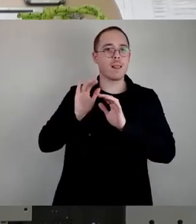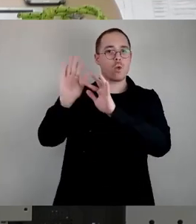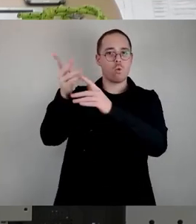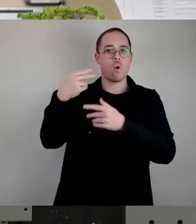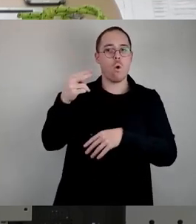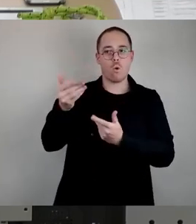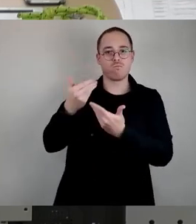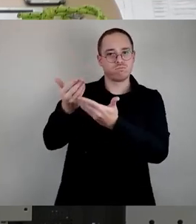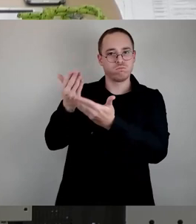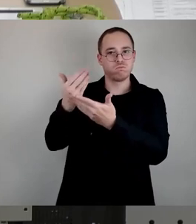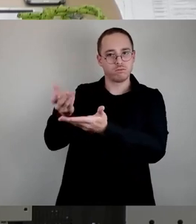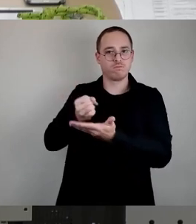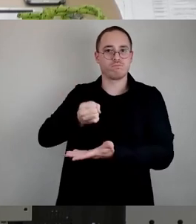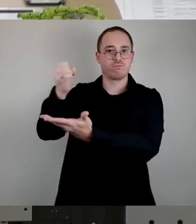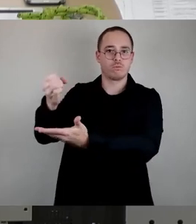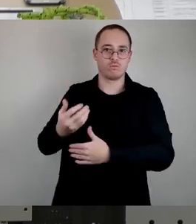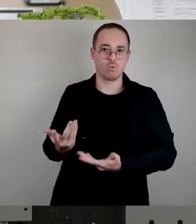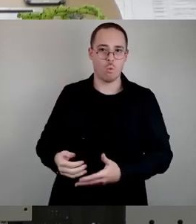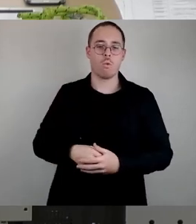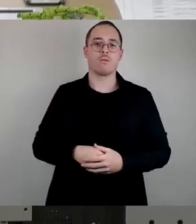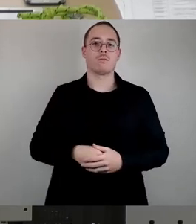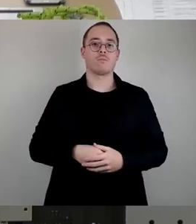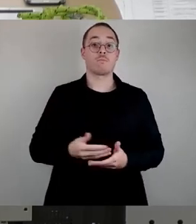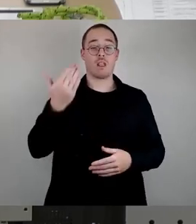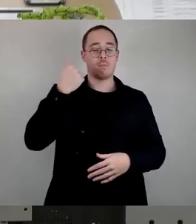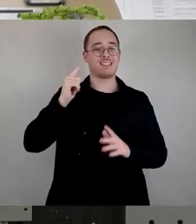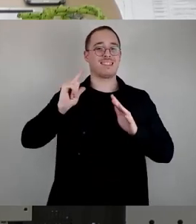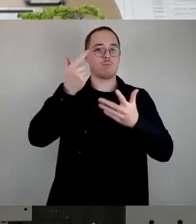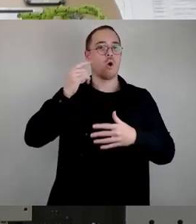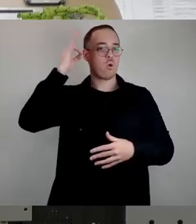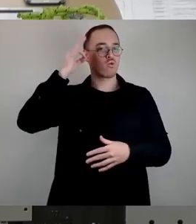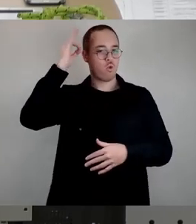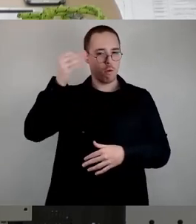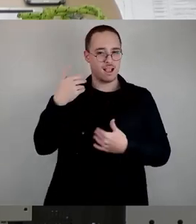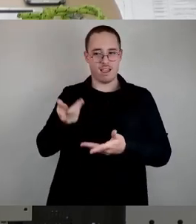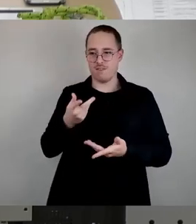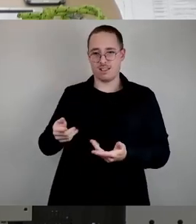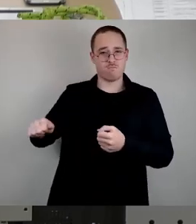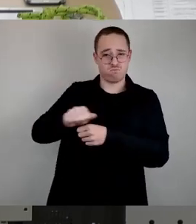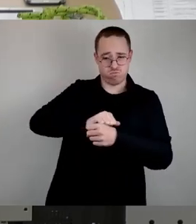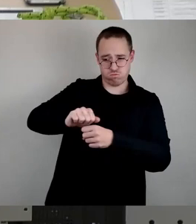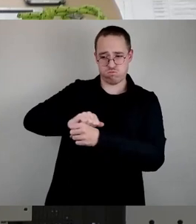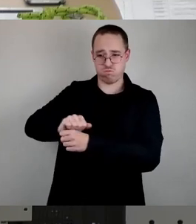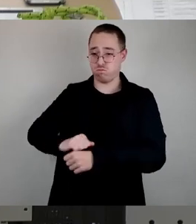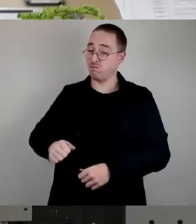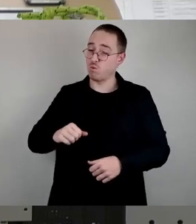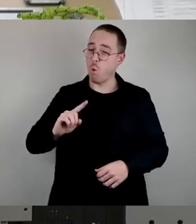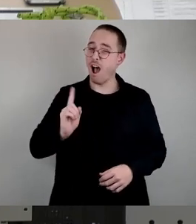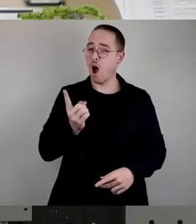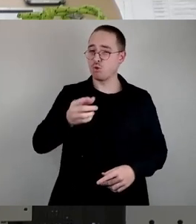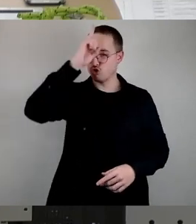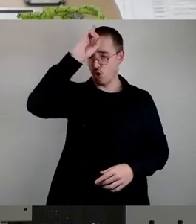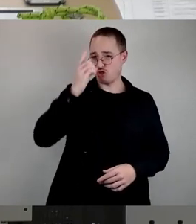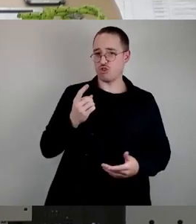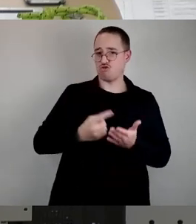auswärtige Amt. Das Massaker vom 7. Oktober wurde leider nicht zuletzt aus deutschem Steuergeld finanziert. Und zum anderen,